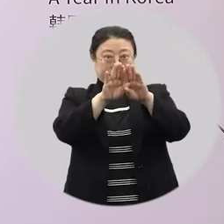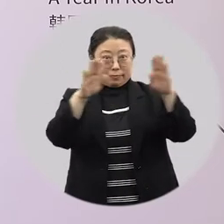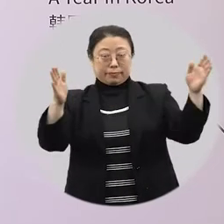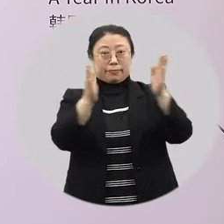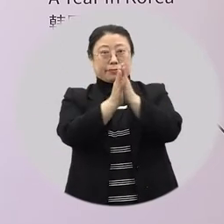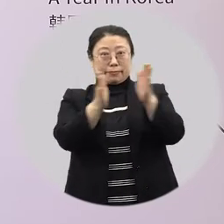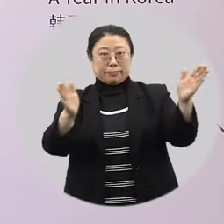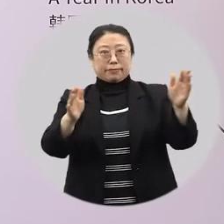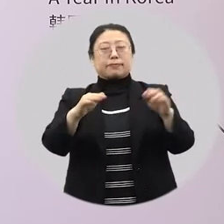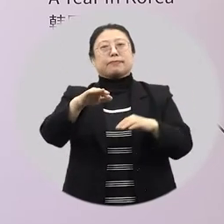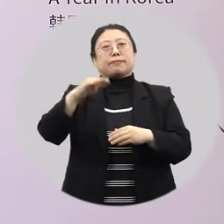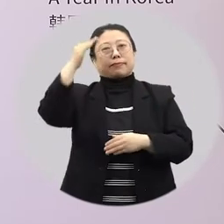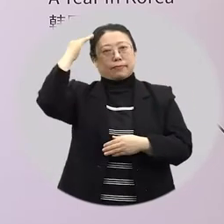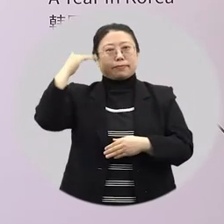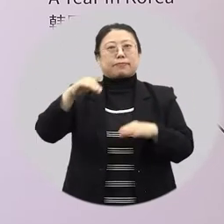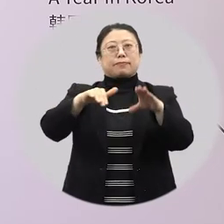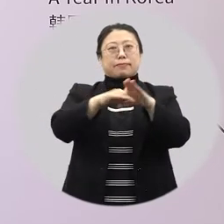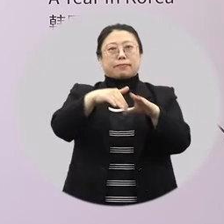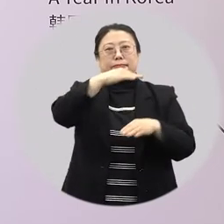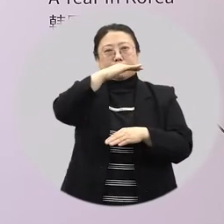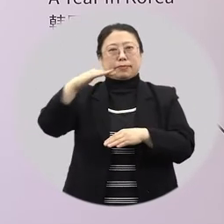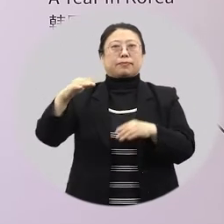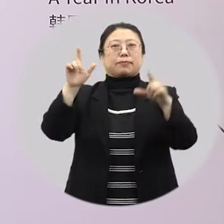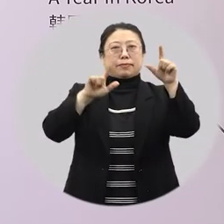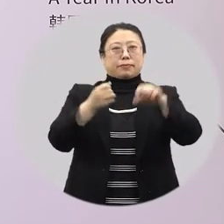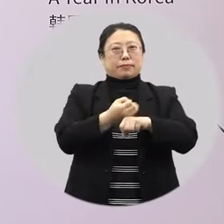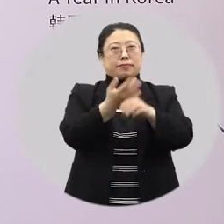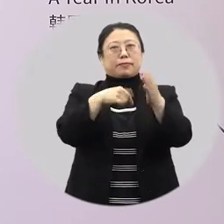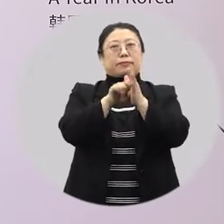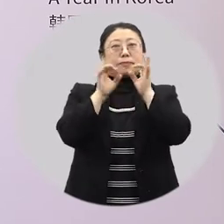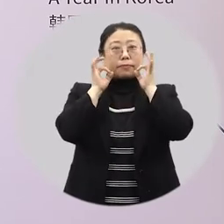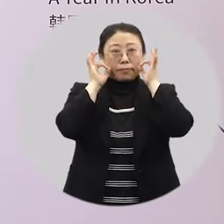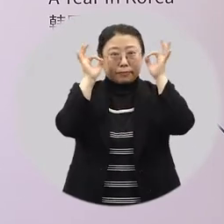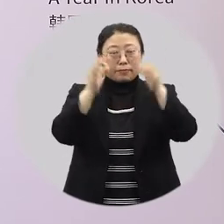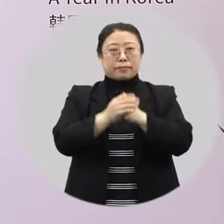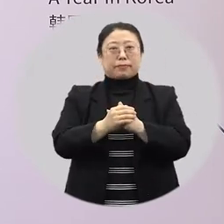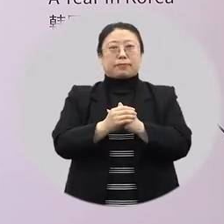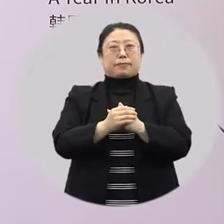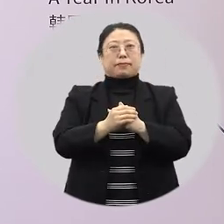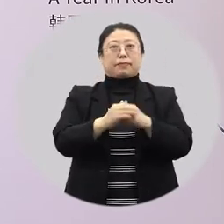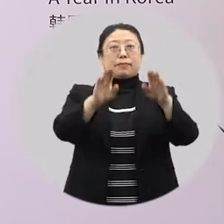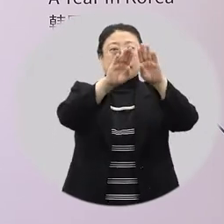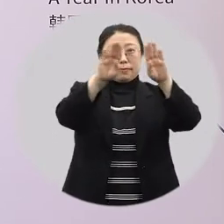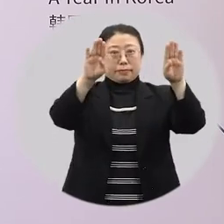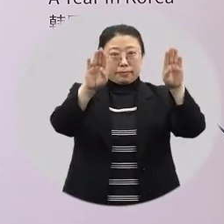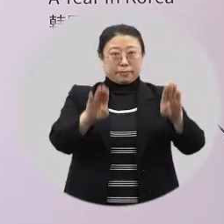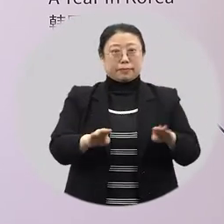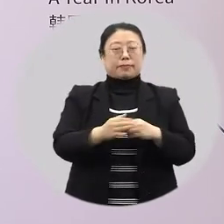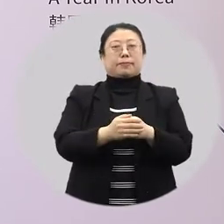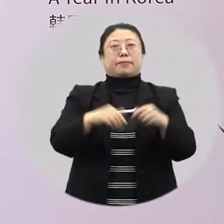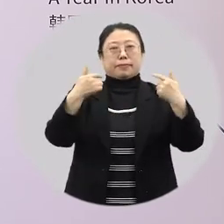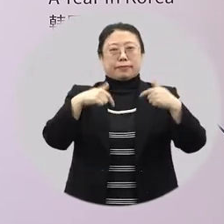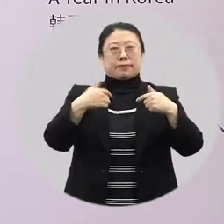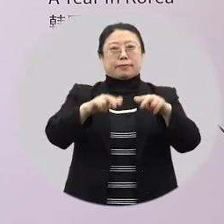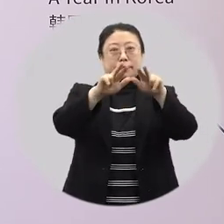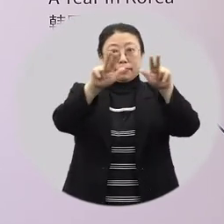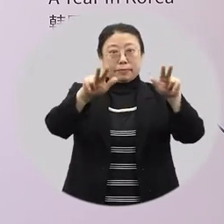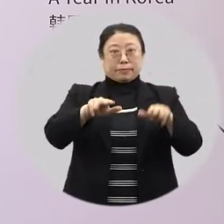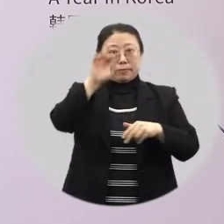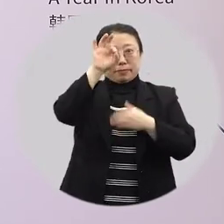문화의 원래 모습을 올바르게 전달하기 위해 노력해왔어요. 국립민속박물관 상설전시관에는